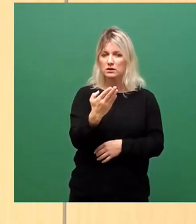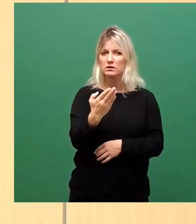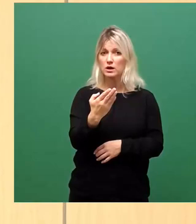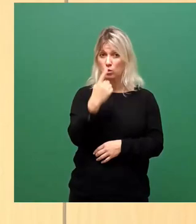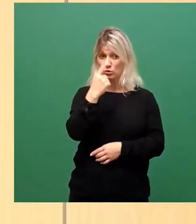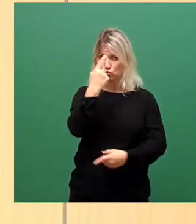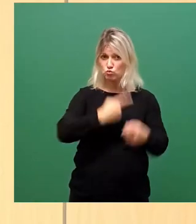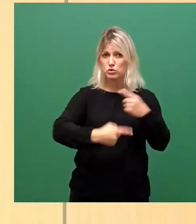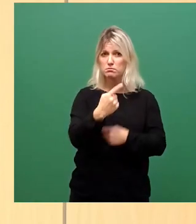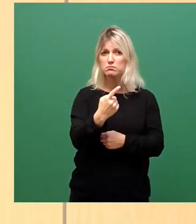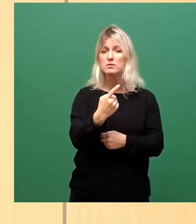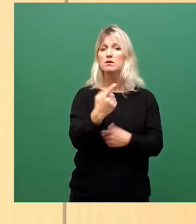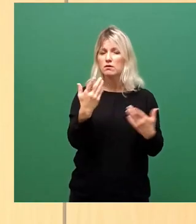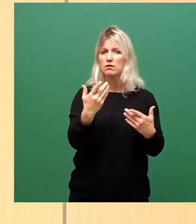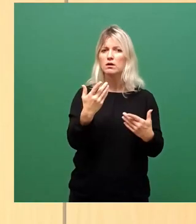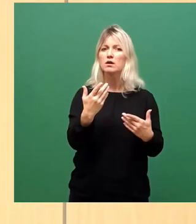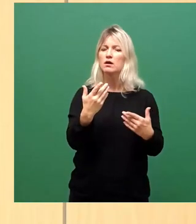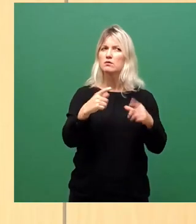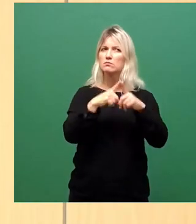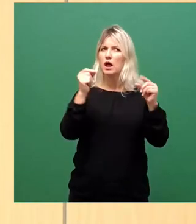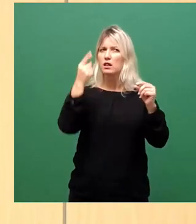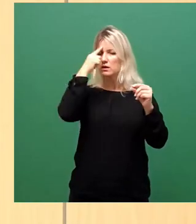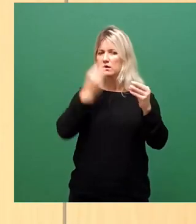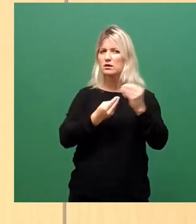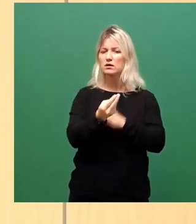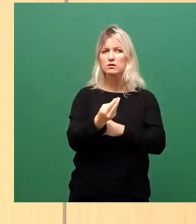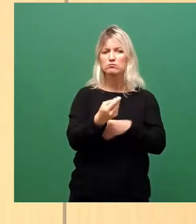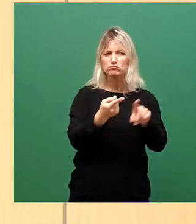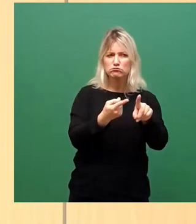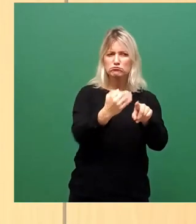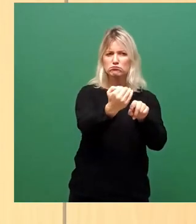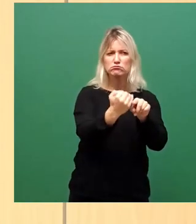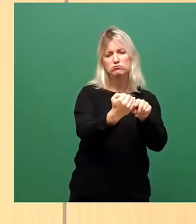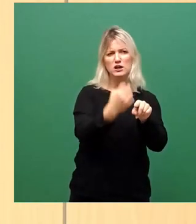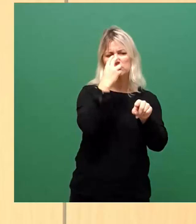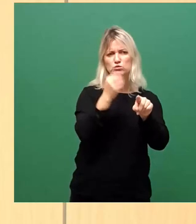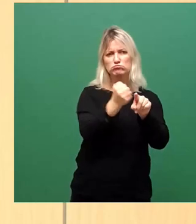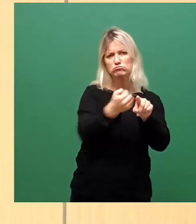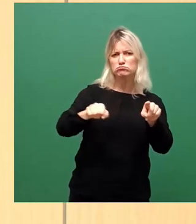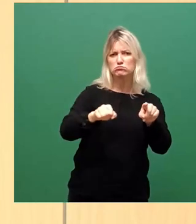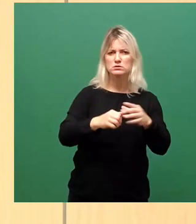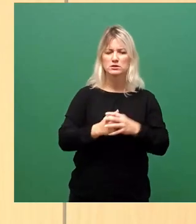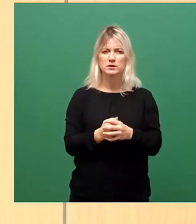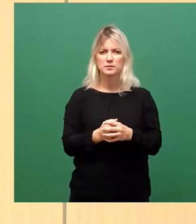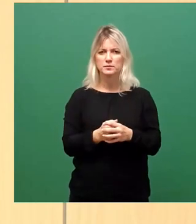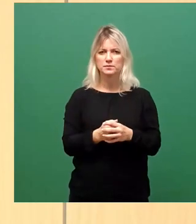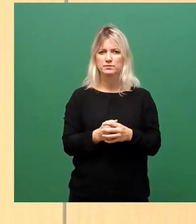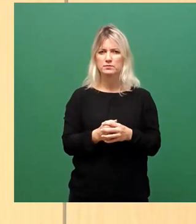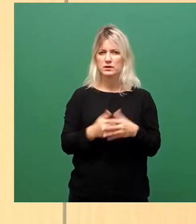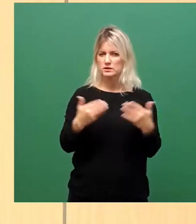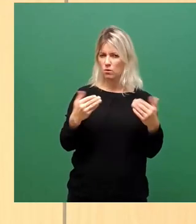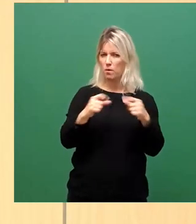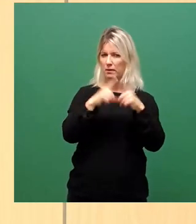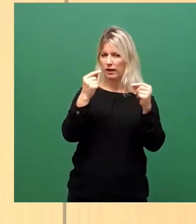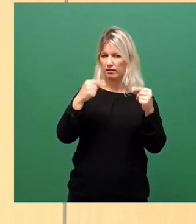auf diesem Bild zu bleiben, den versuche ich dann auch nochmal aus dem Weg zu räumen, meine Damen und Herren. Das ist der Punkt. Und